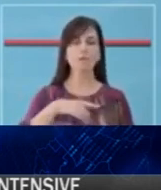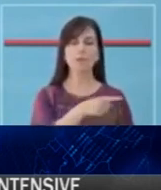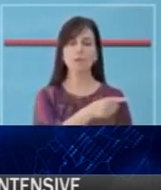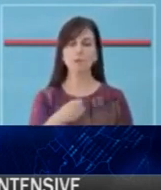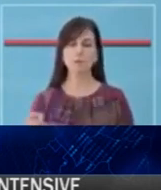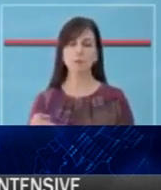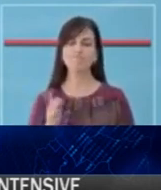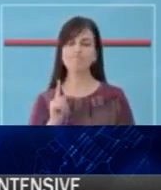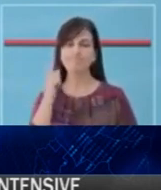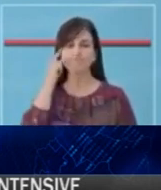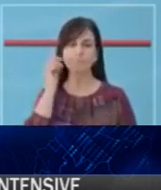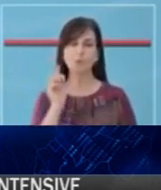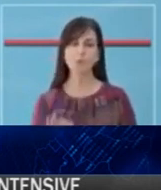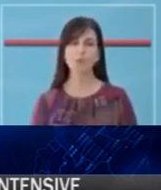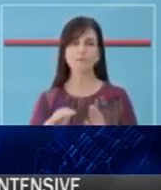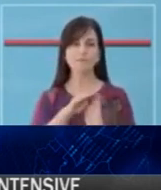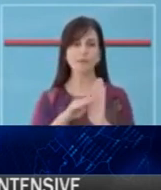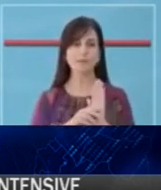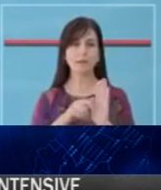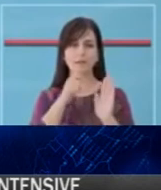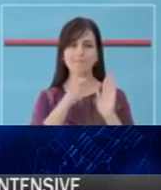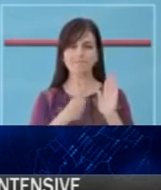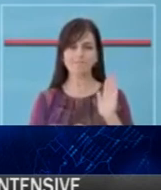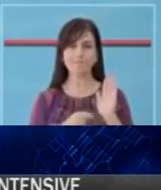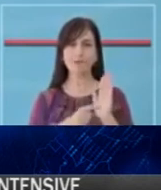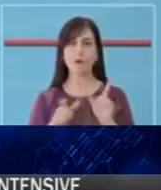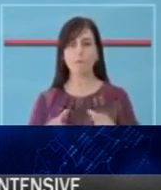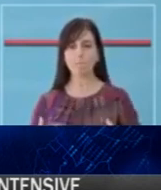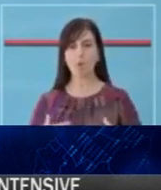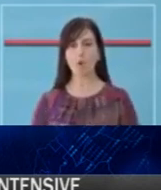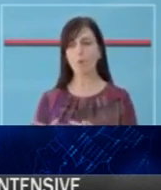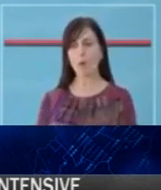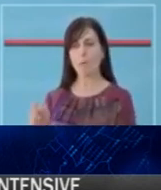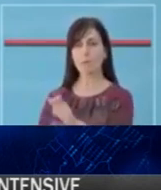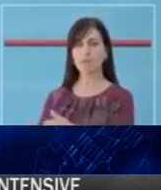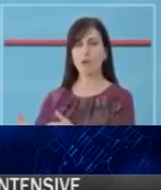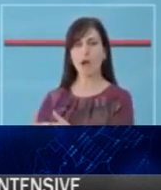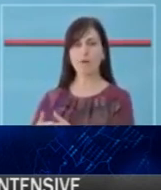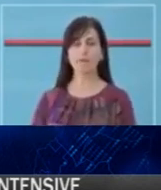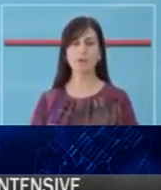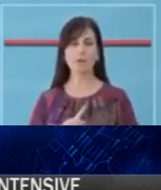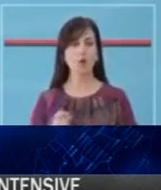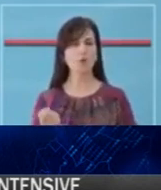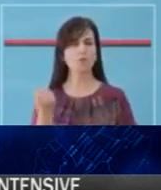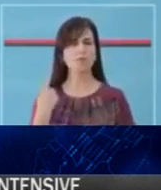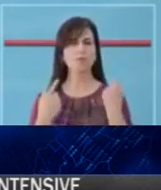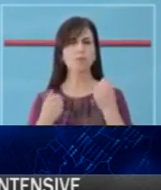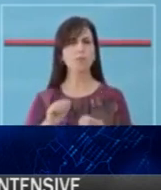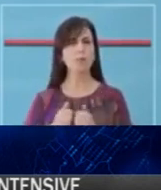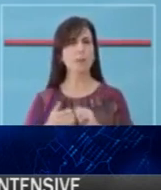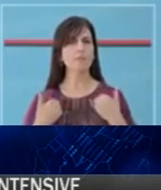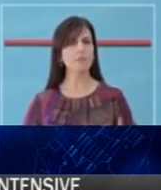respektojnë regullat e vendosura për të mbrojtur veten dhe të afrëmi. Mos neglizhoni shenjat e sëmundjes dhe për të zdo shqecim